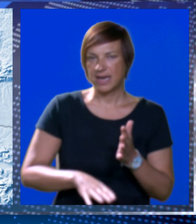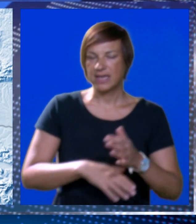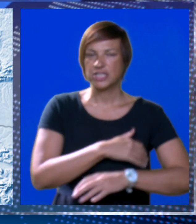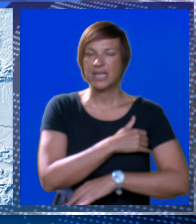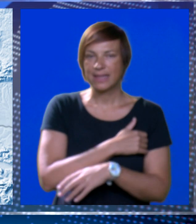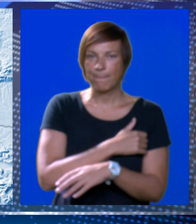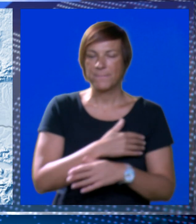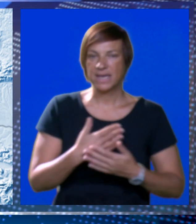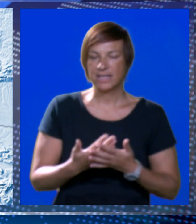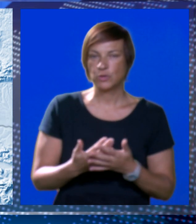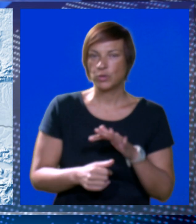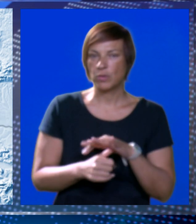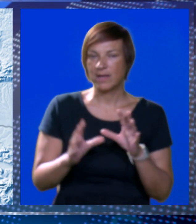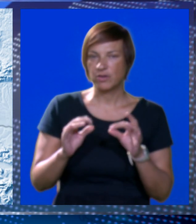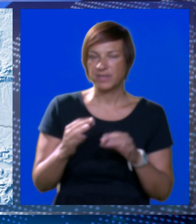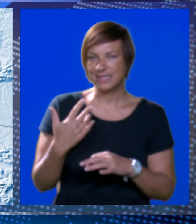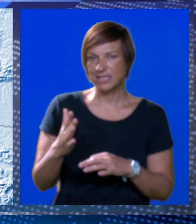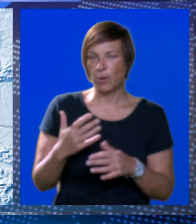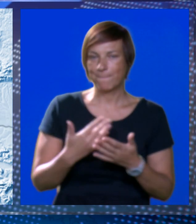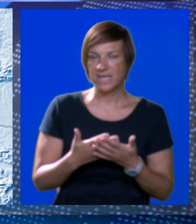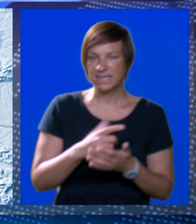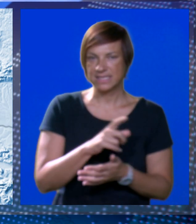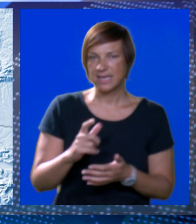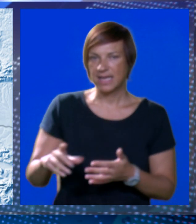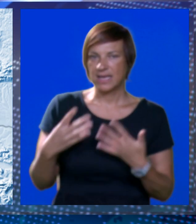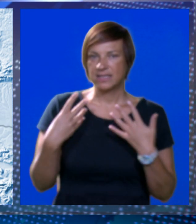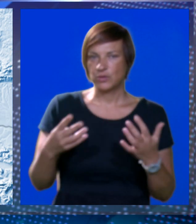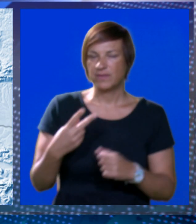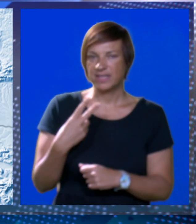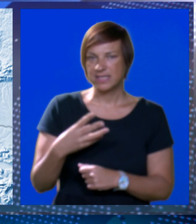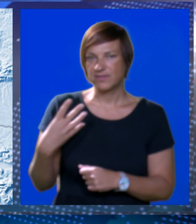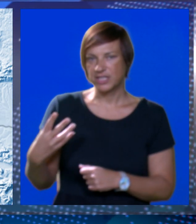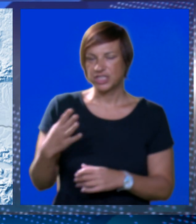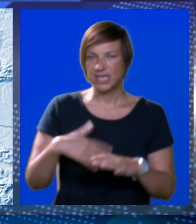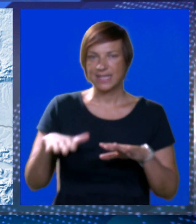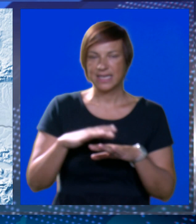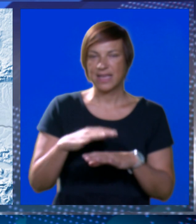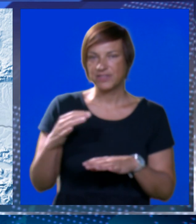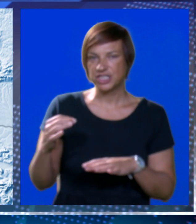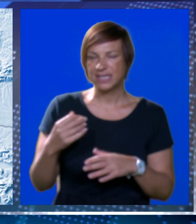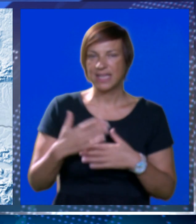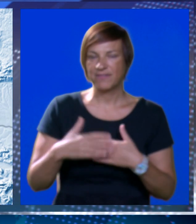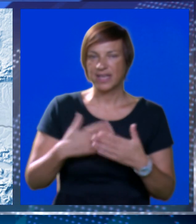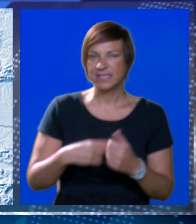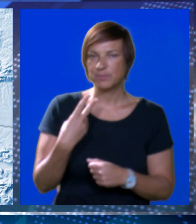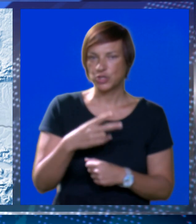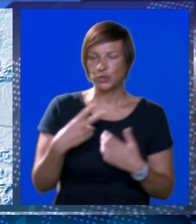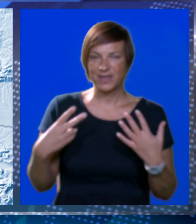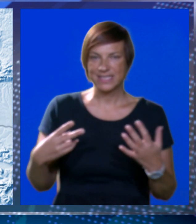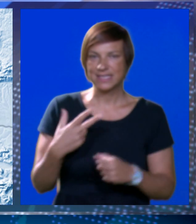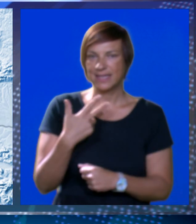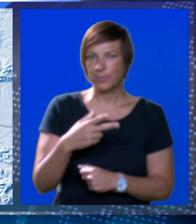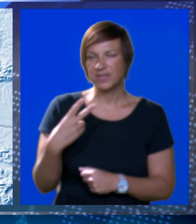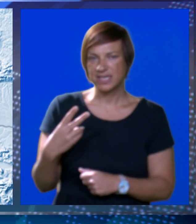Najniža jutarnja temperatura zraka uglavnom od 10 do 15, na Jadranu od 19 do 24, a najviša dnevna temperatura između